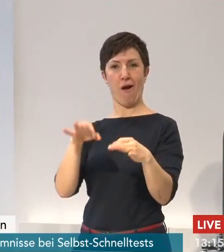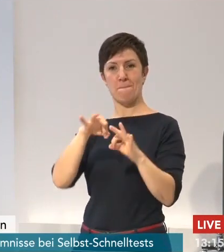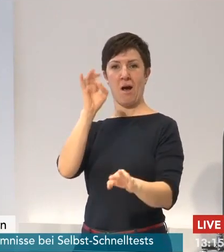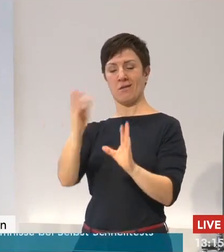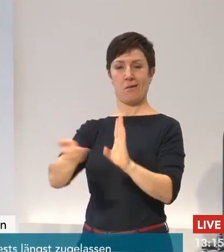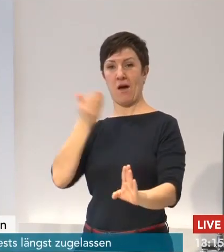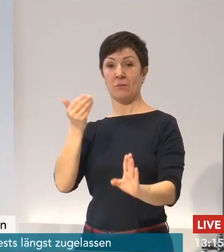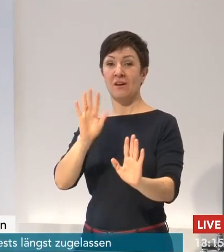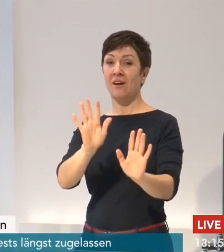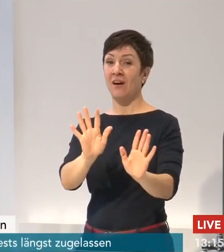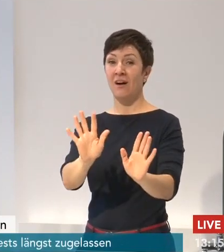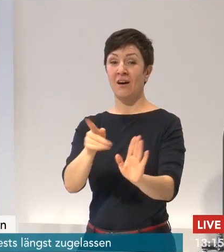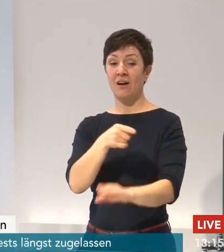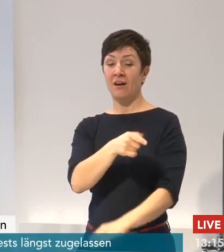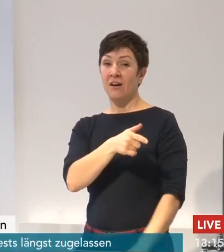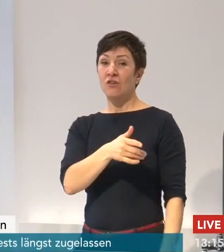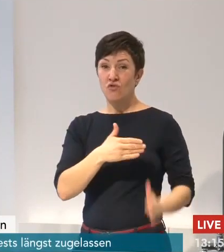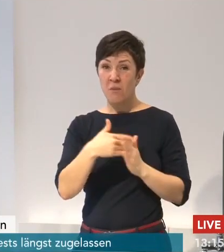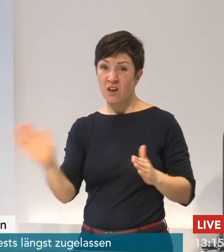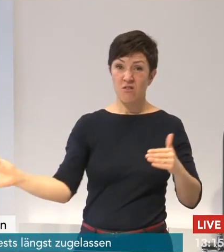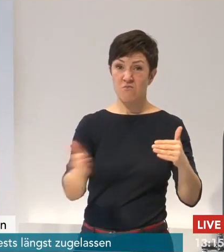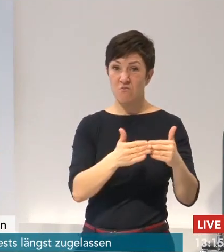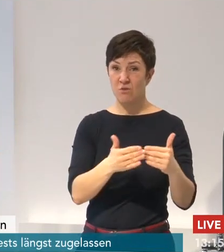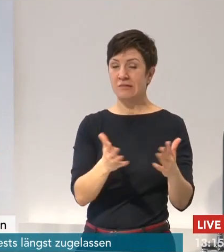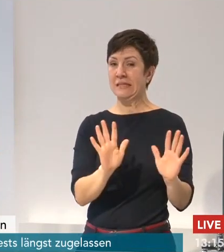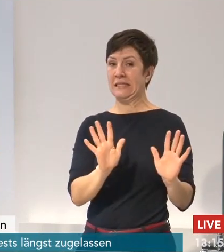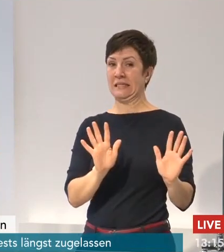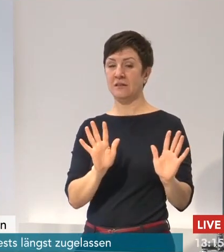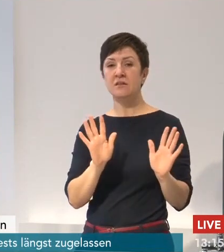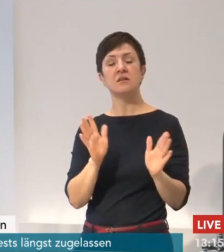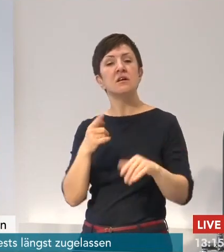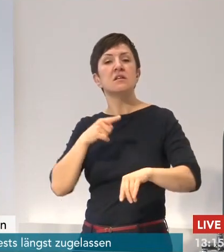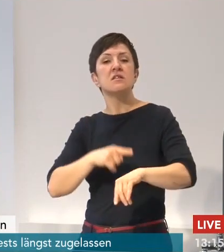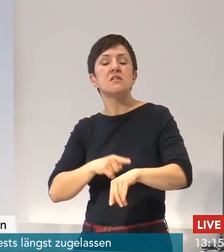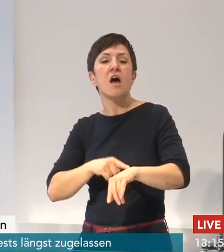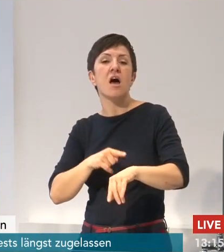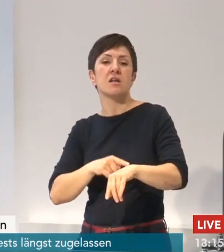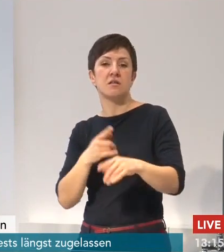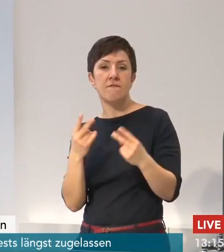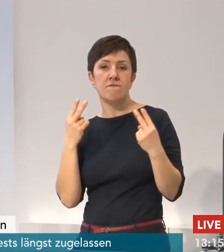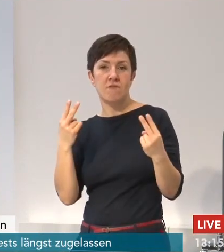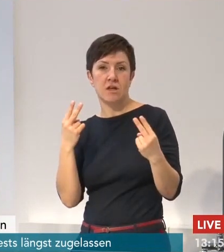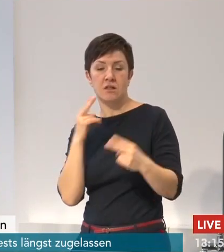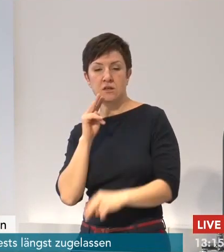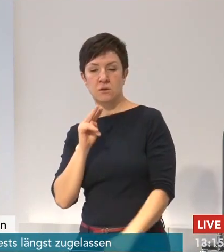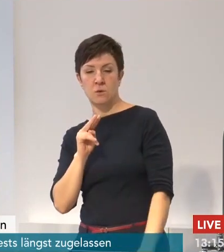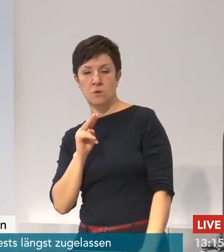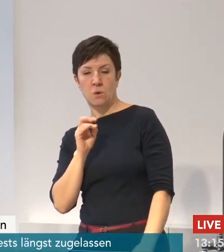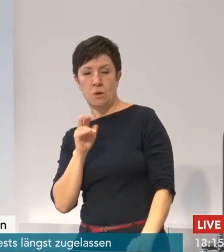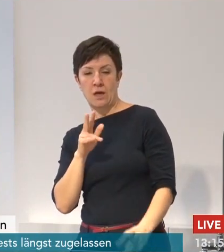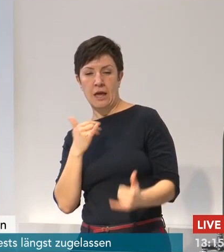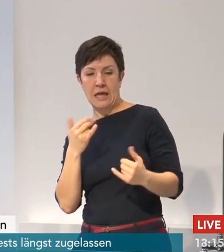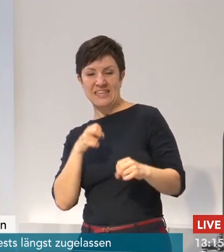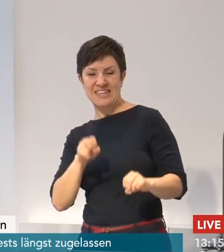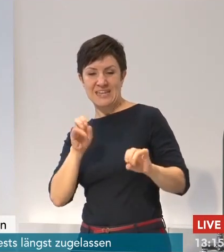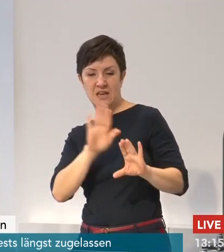verantwortbar dann wieder tätig werden kann. Vom Zeitpunkt wiederum hängt vieles andere ab, welche flankierenden Maßnahmen wir in Niedersachsen ergreifen